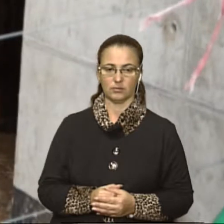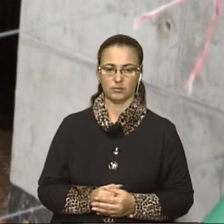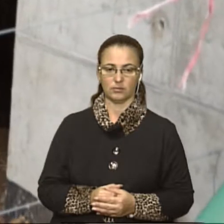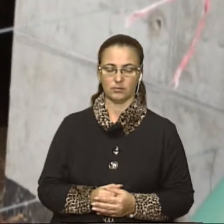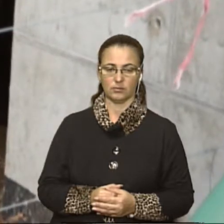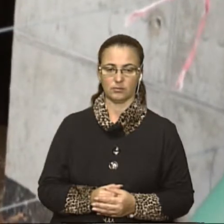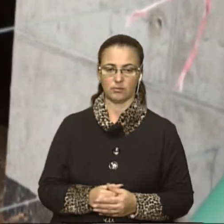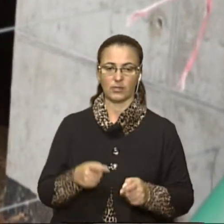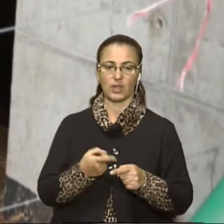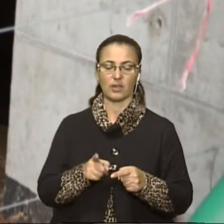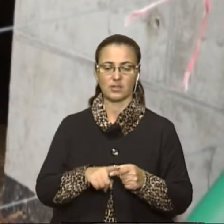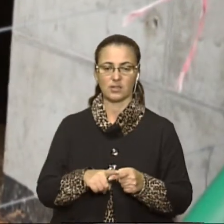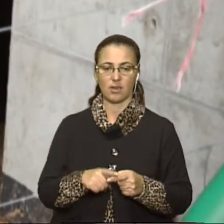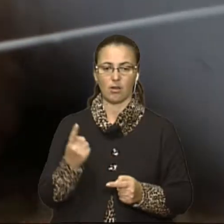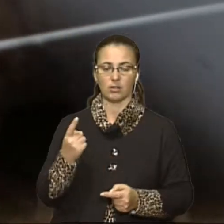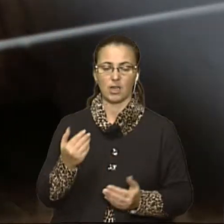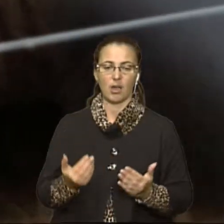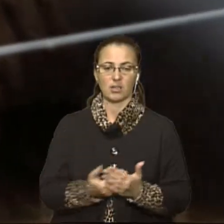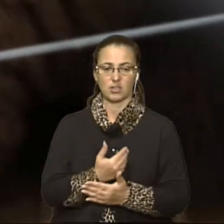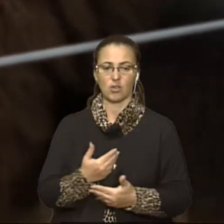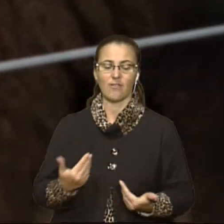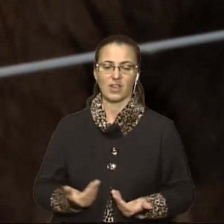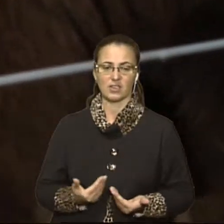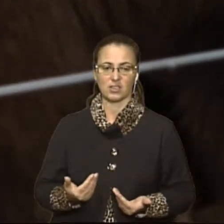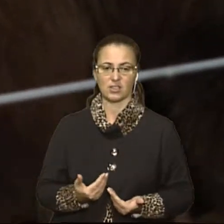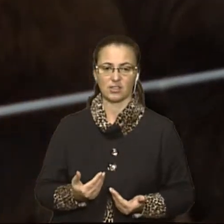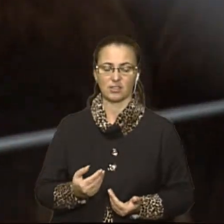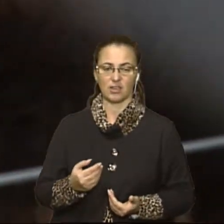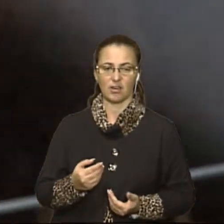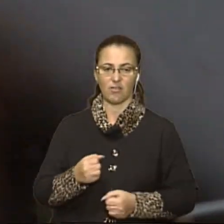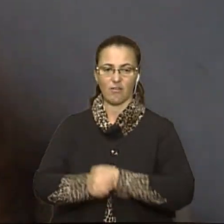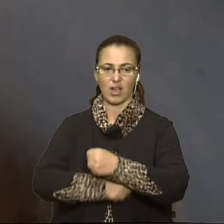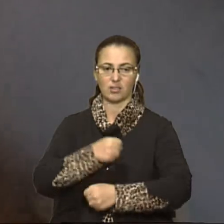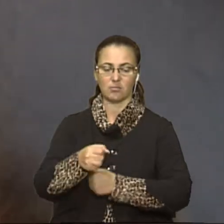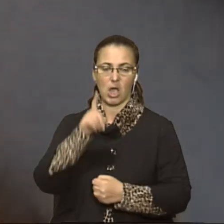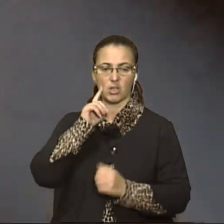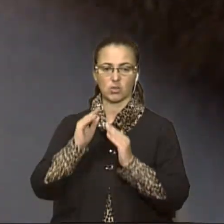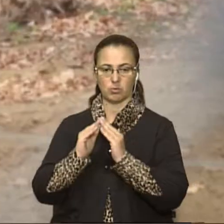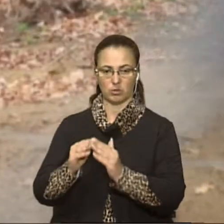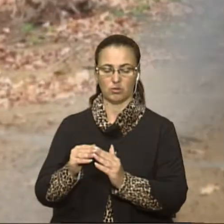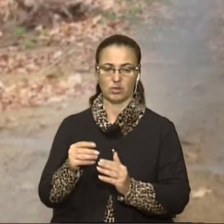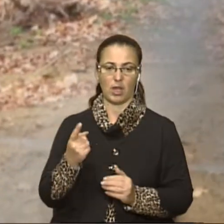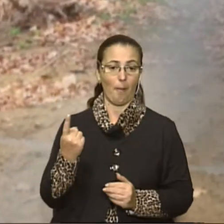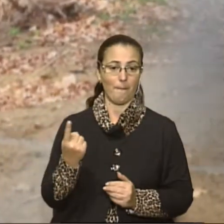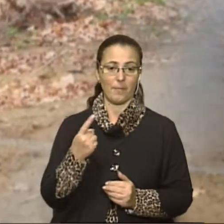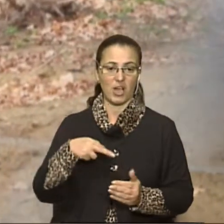Це одна з нових мешканок ведмежого притулку Леля. Вона першою виходить на прогулянку вольєром.